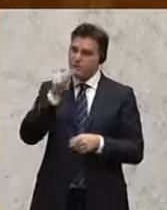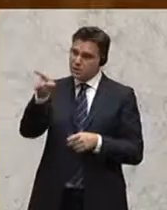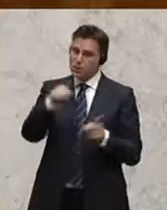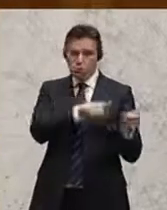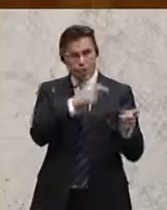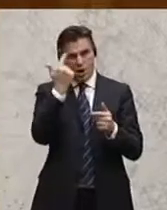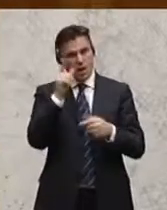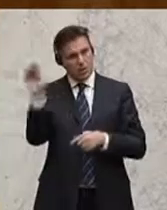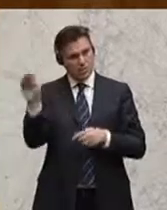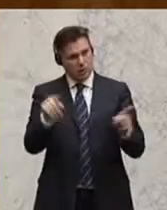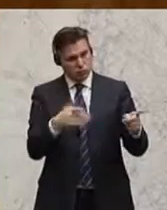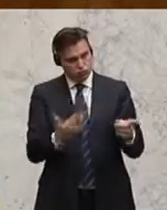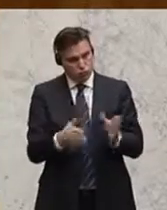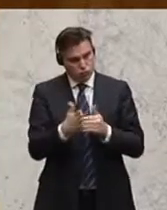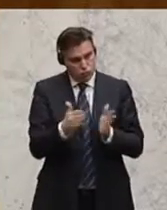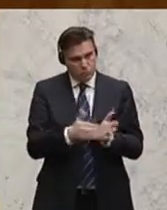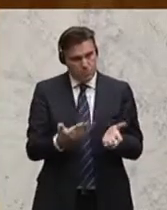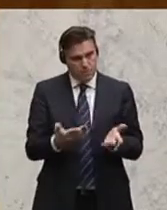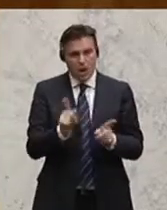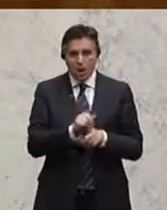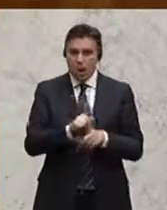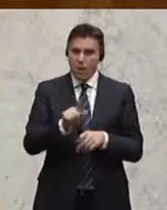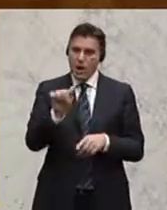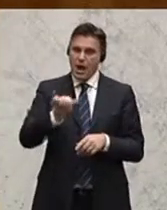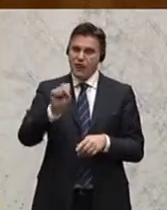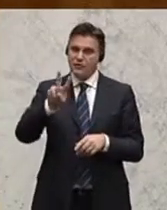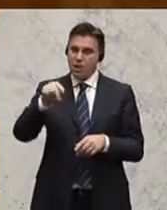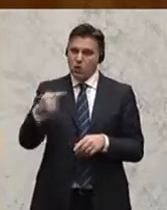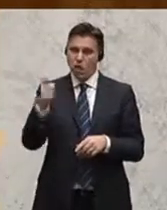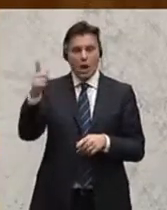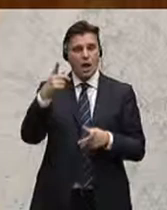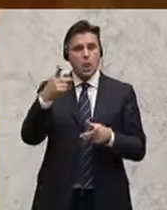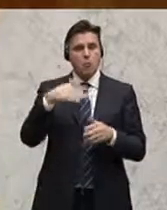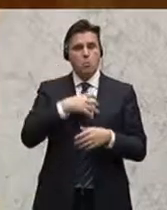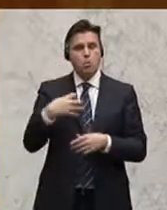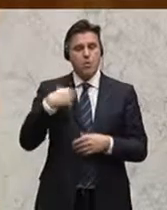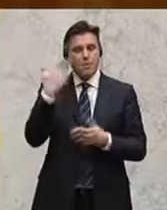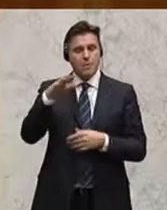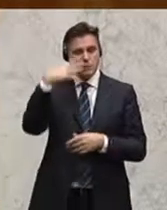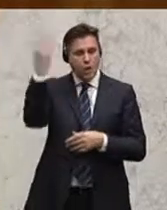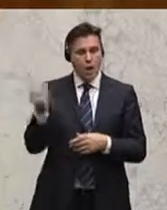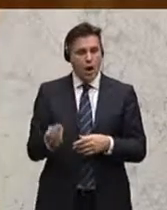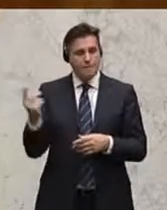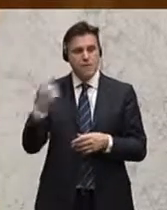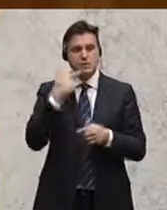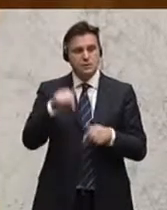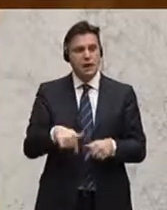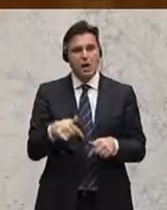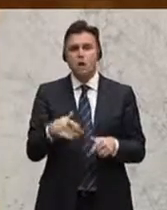Genauso wie Sie einem ASVG-Versicherten erklären müssen, warum Bürgermeister Heupe gesagt hat, er wird da nichts angleichen, was